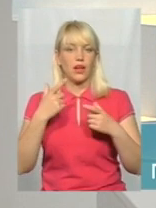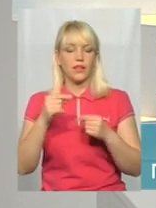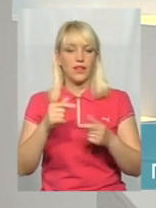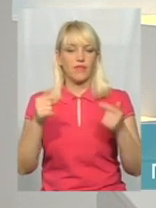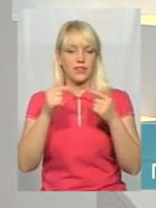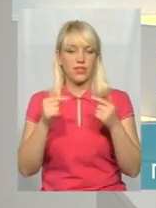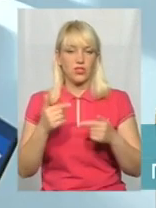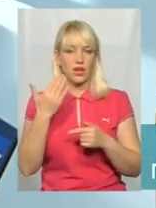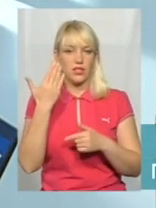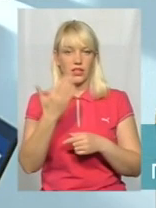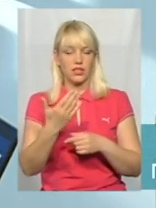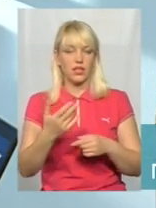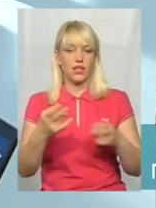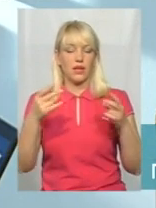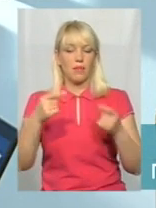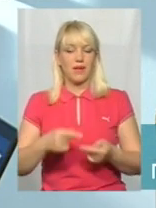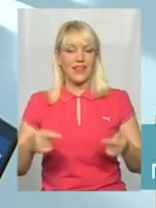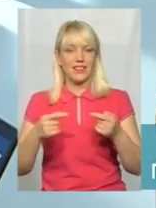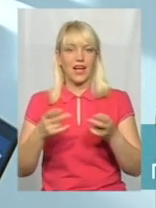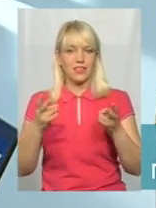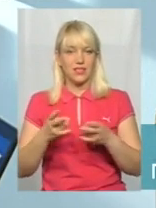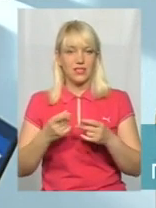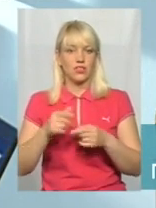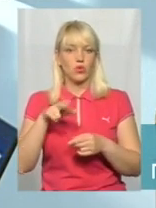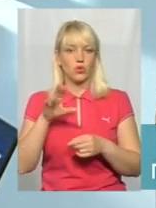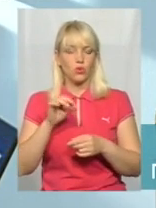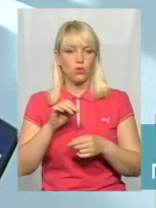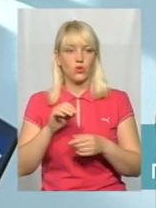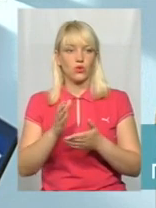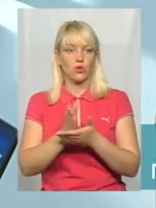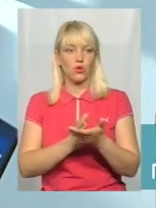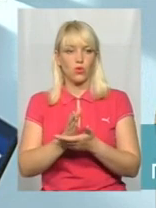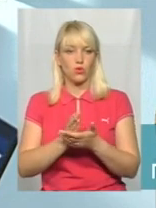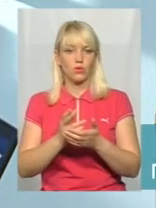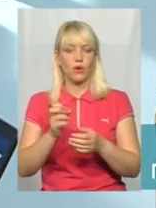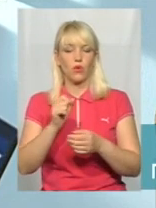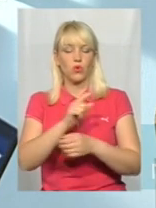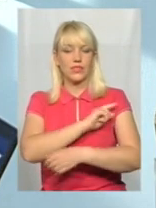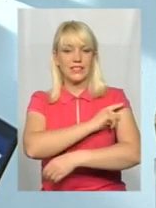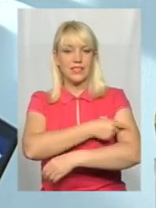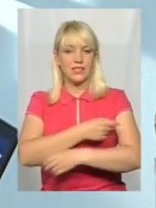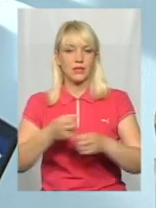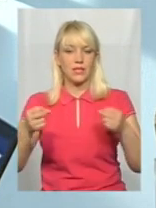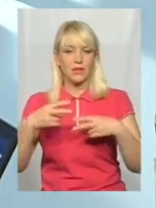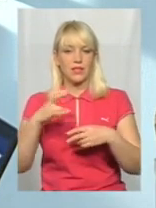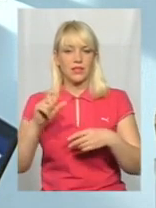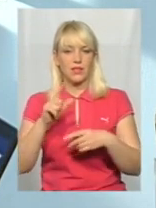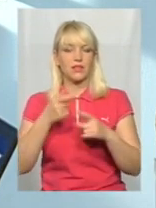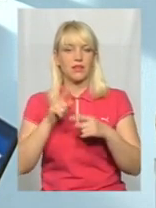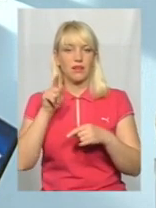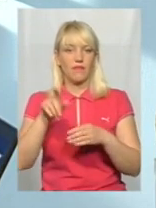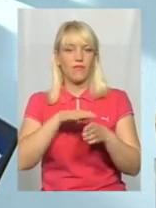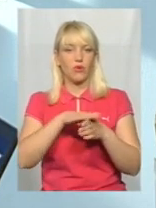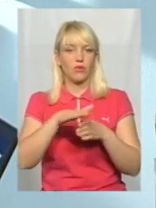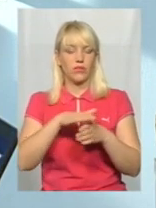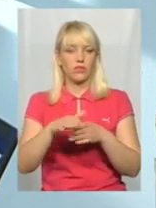служби у силах спеціальних операцій, тому що служба у силах спеціальних операцій передбачає виконання спеціфічних завдань.